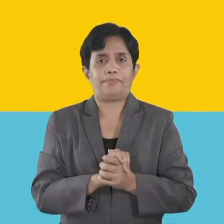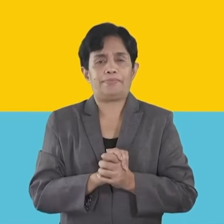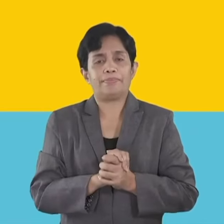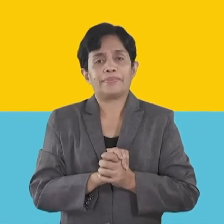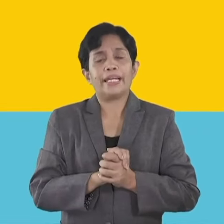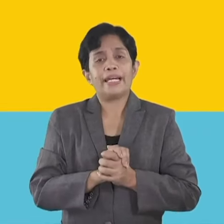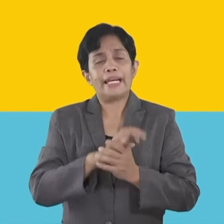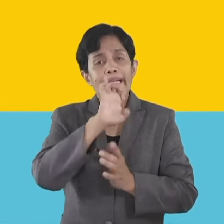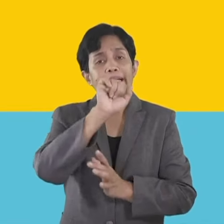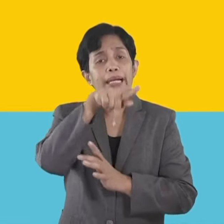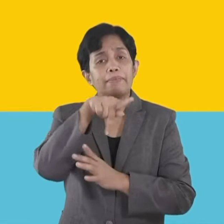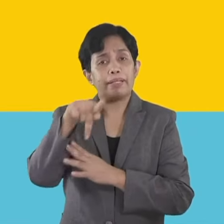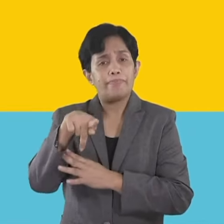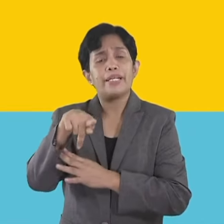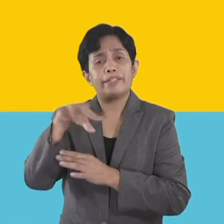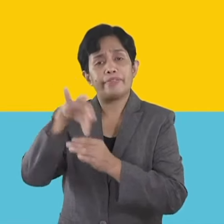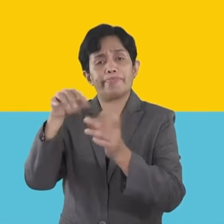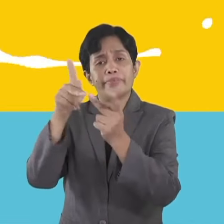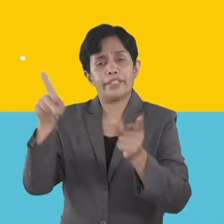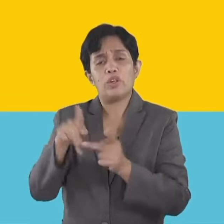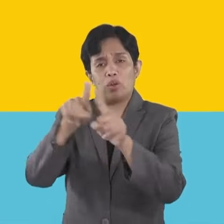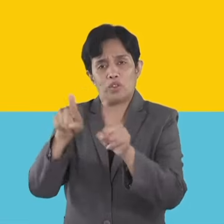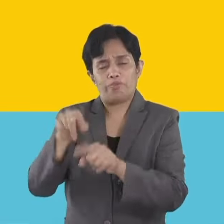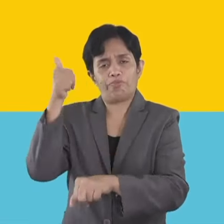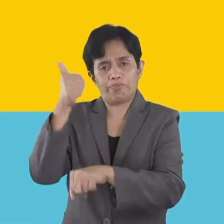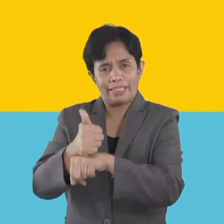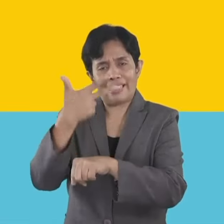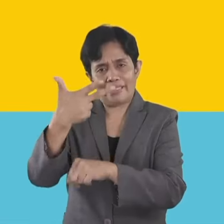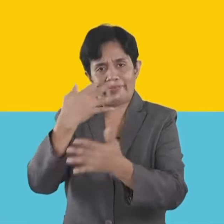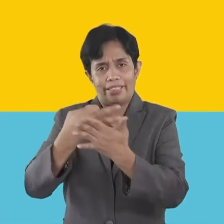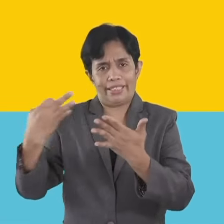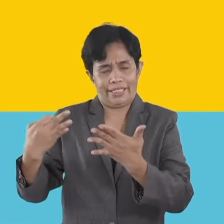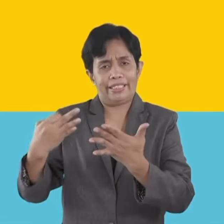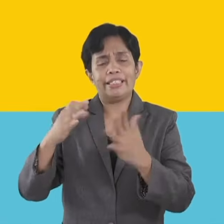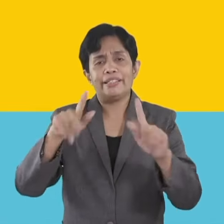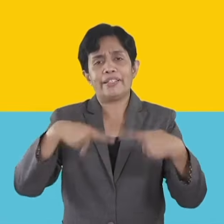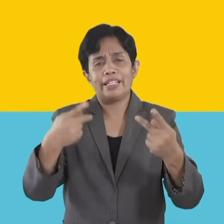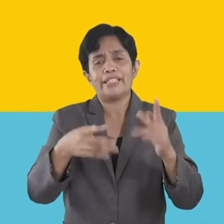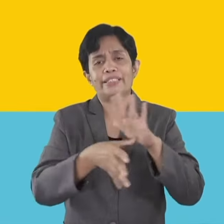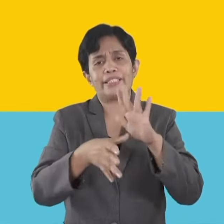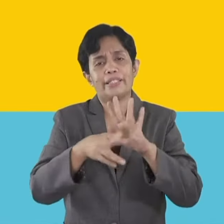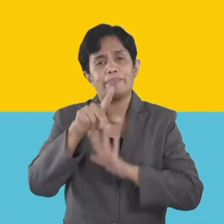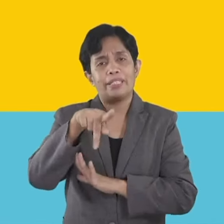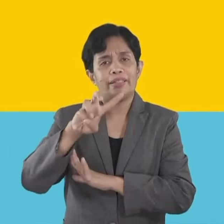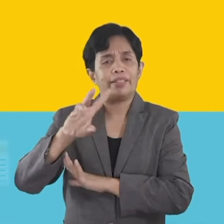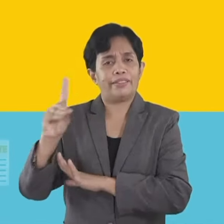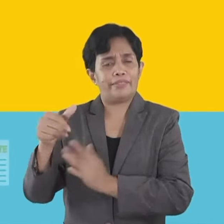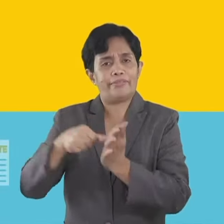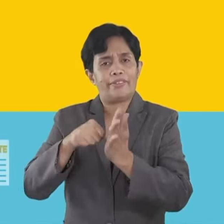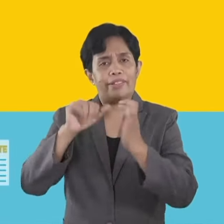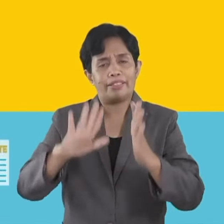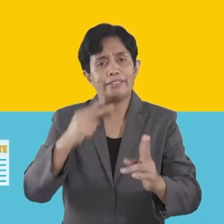Magpahimutang SAD o Satellite EAPPs sa mga pasilidad ngagitag na sa mga senior o PWD ng abotante